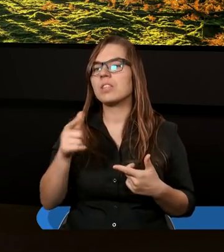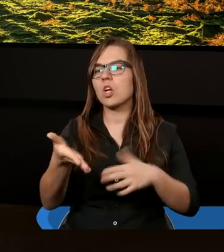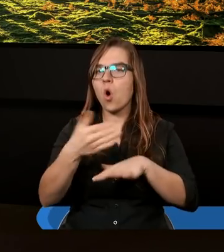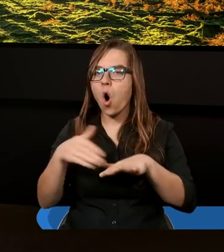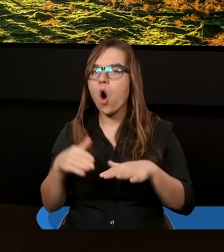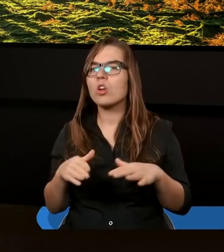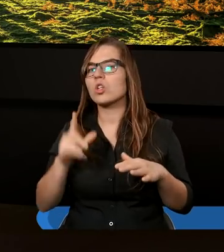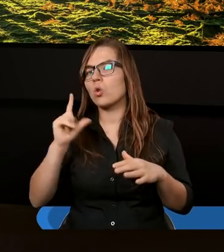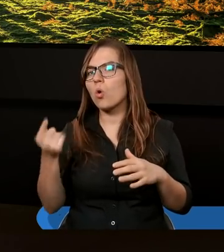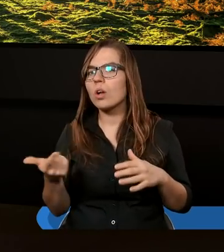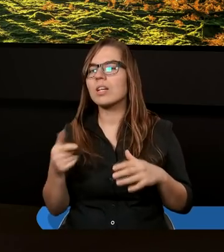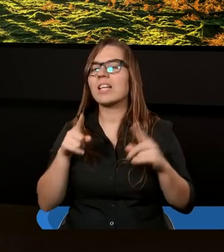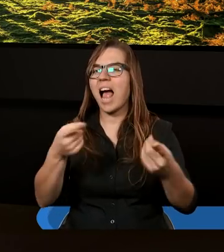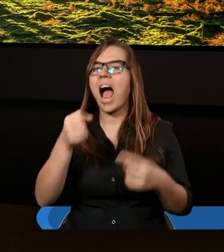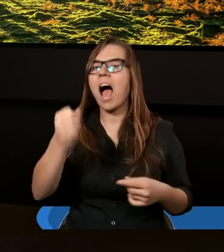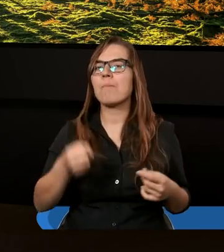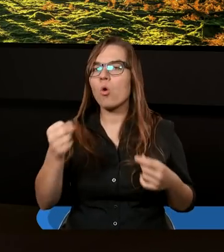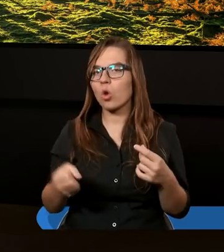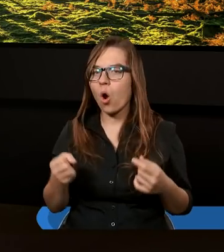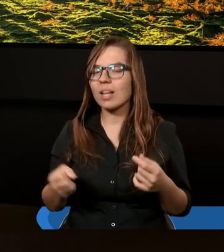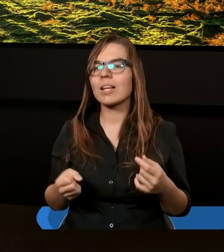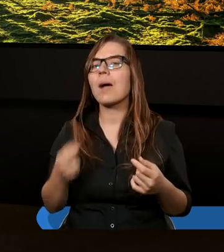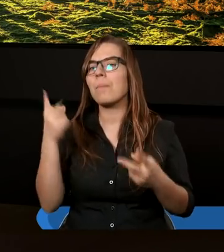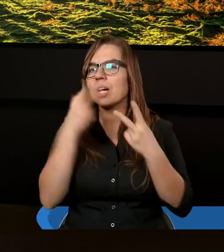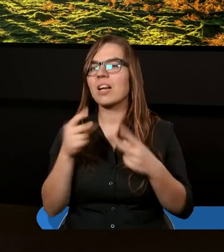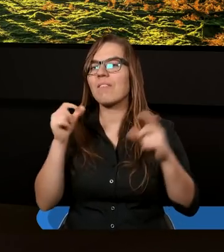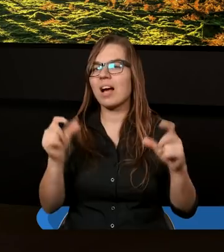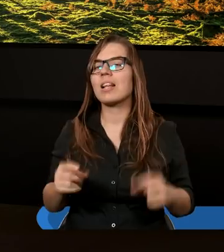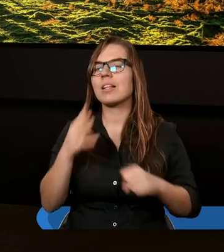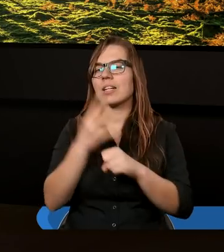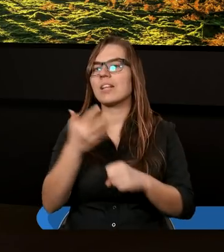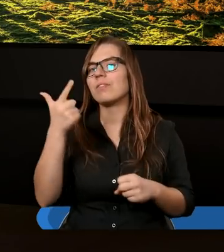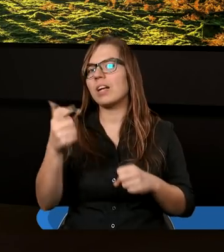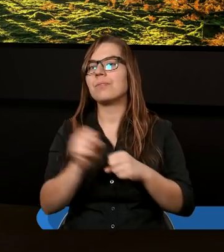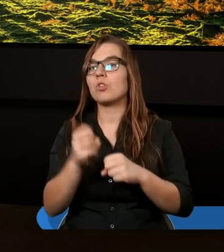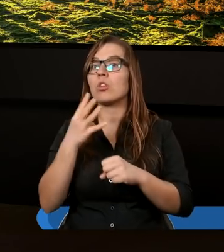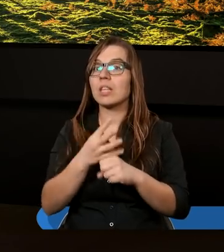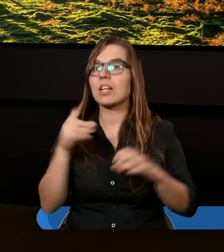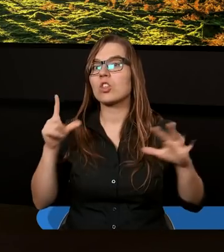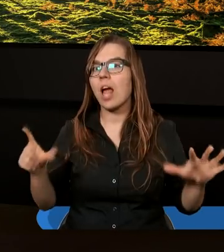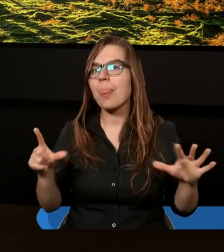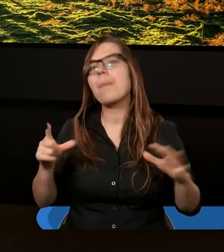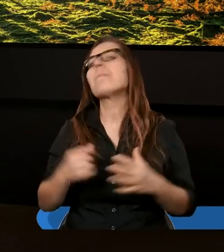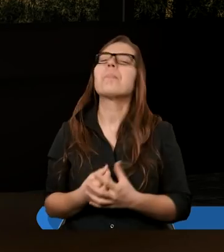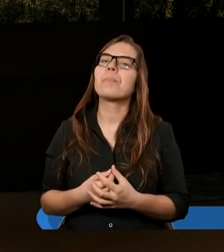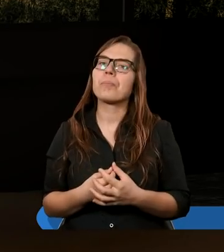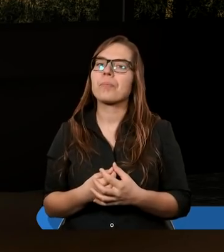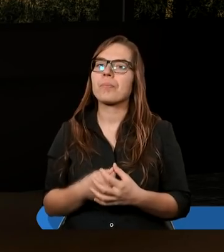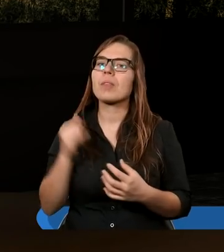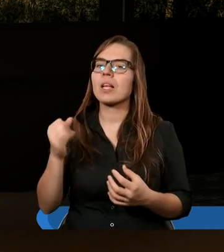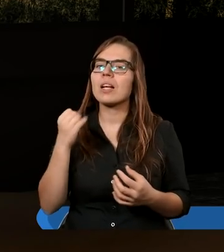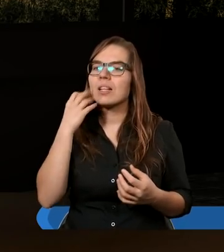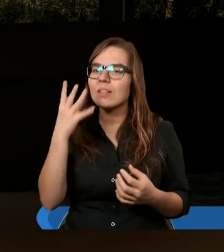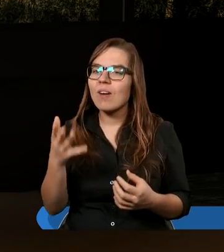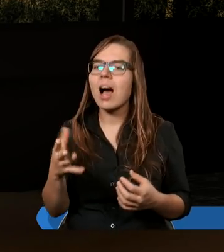do rozdziału drugiego dziejów apostolskich i przeczytajmy wersety 42 do 47. I